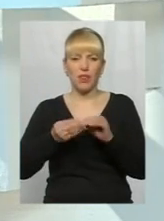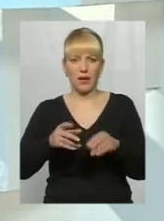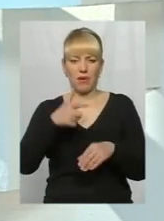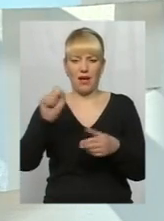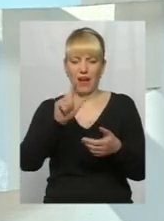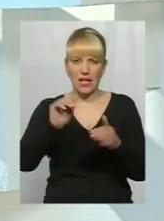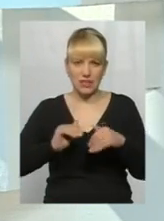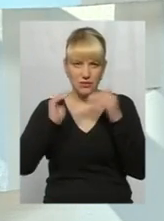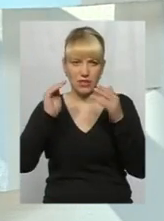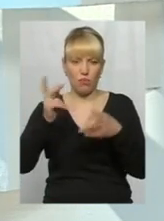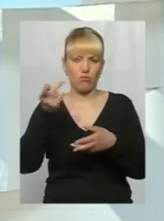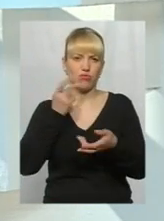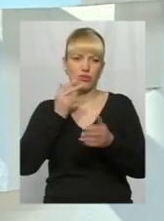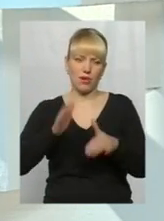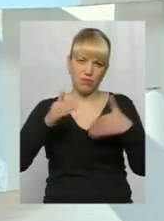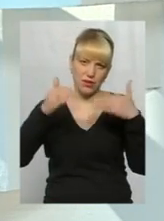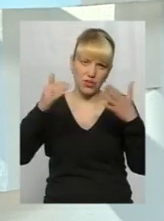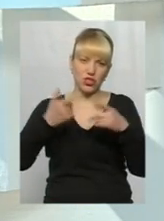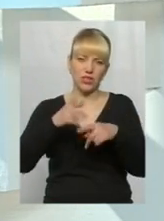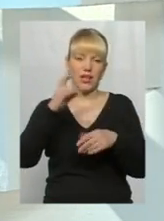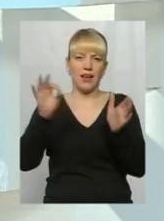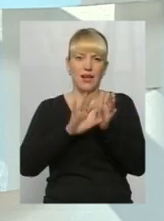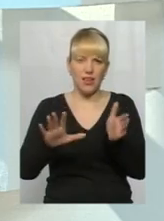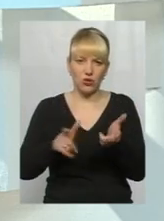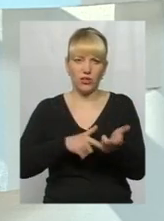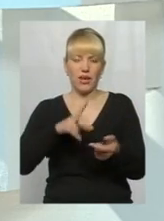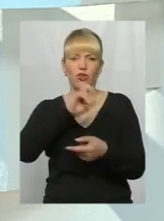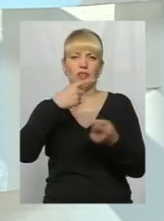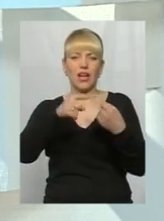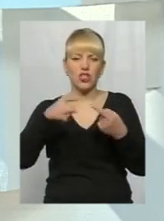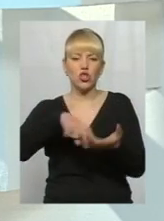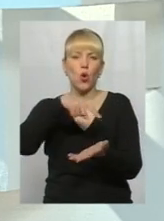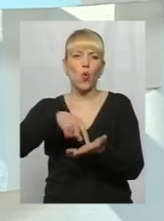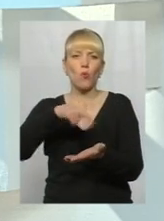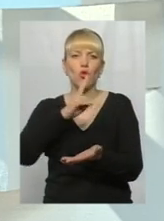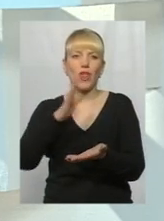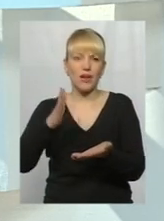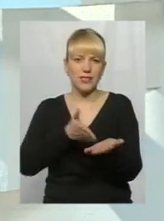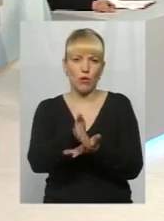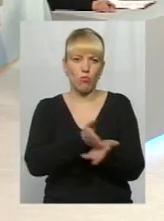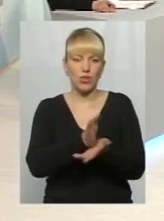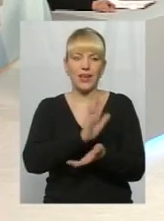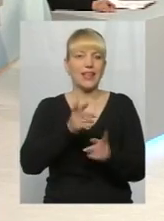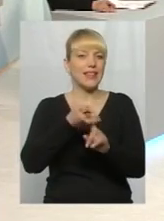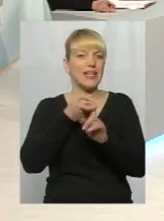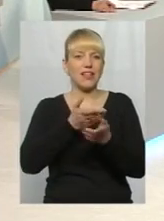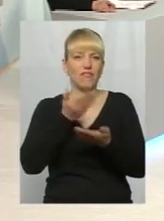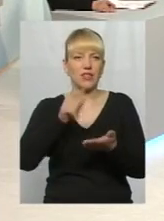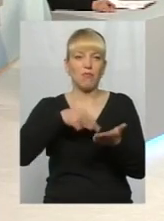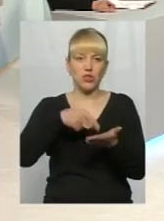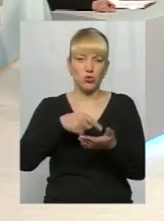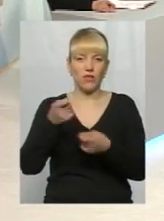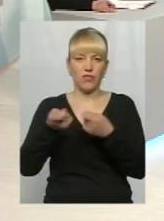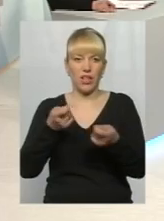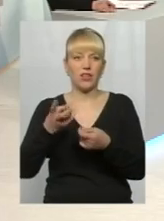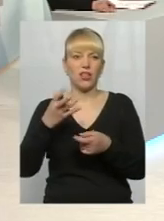ціни, постійне підвищення при тому зростання цін на електроенергію, на всі інші комунальні послуги, які не залежують від міської влади, але через неї вони